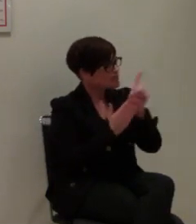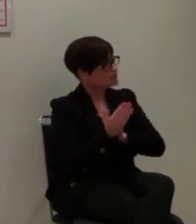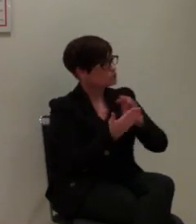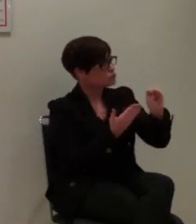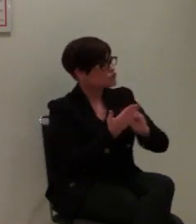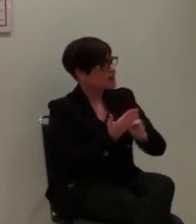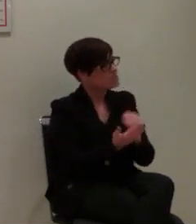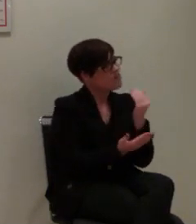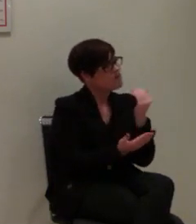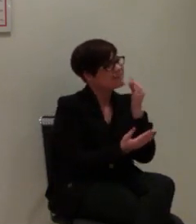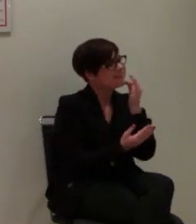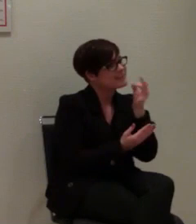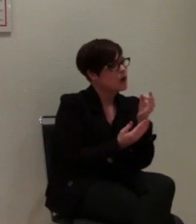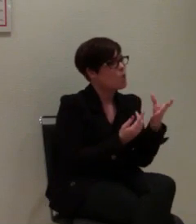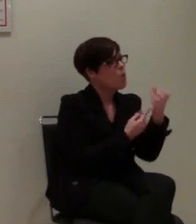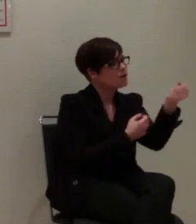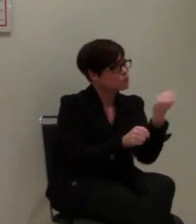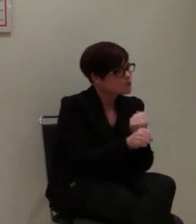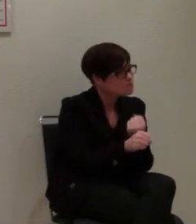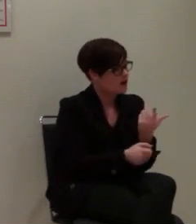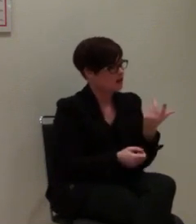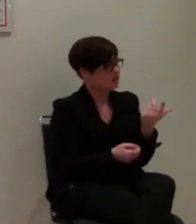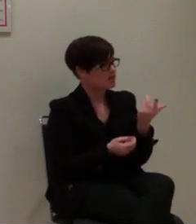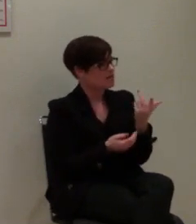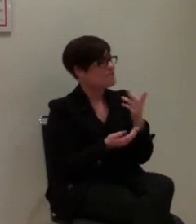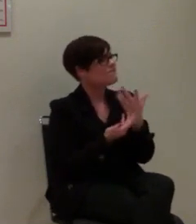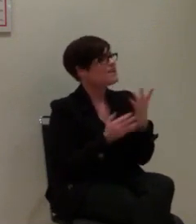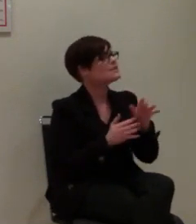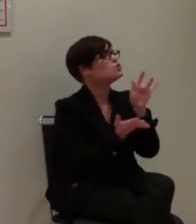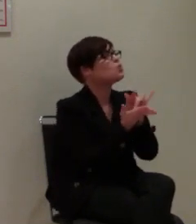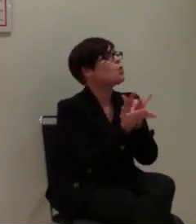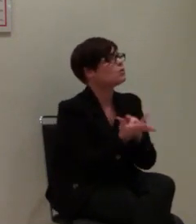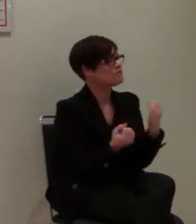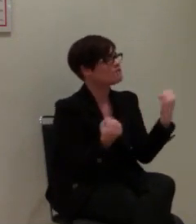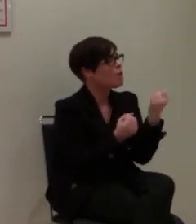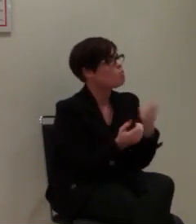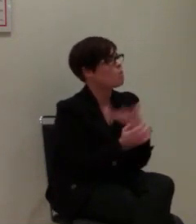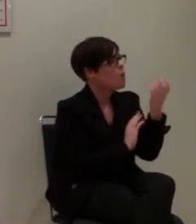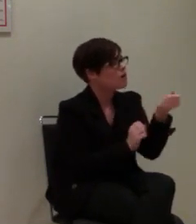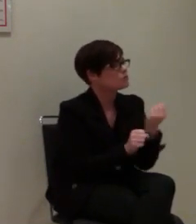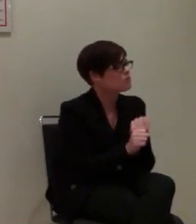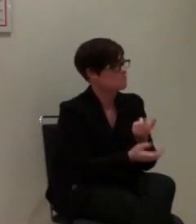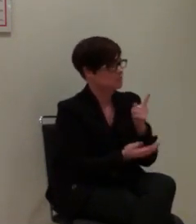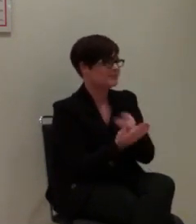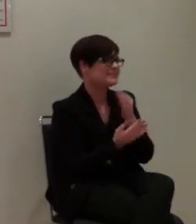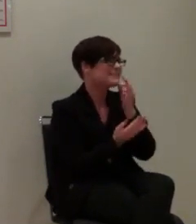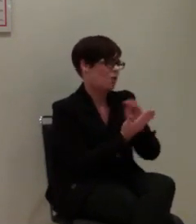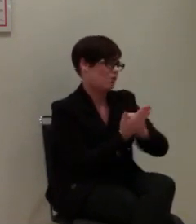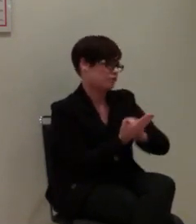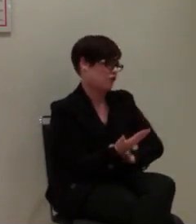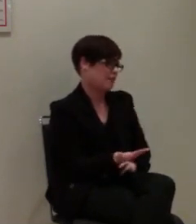wann sie eine Ortung durchgeführt haben und welche Gründe sie dazu bewogen haben, diese Ortung durchzuführen.